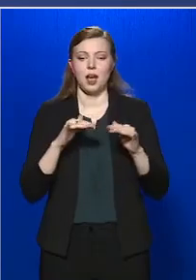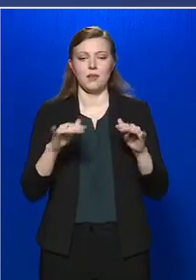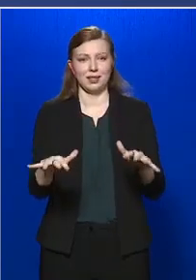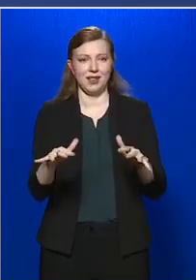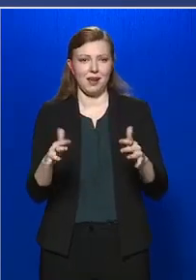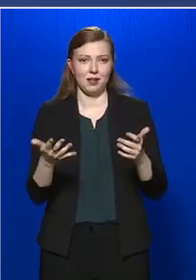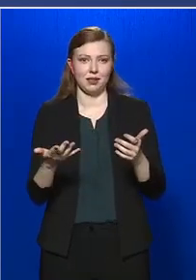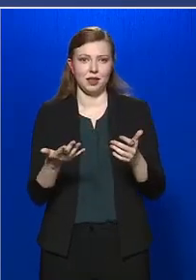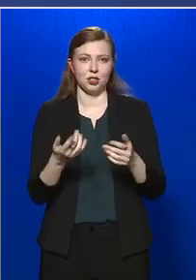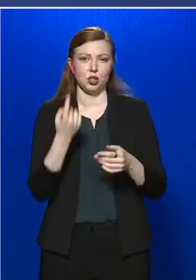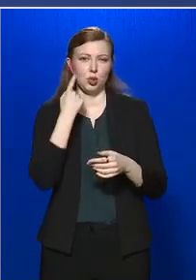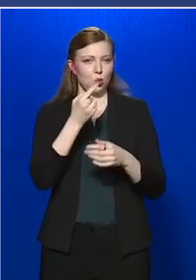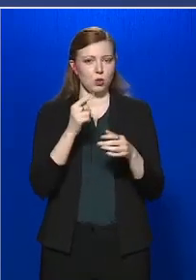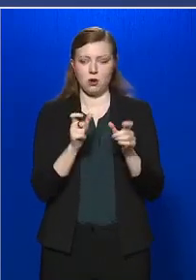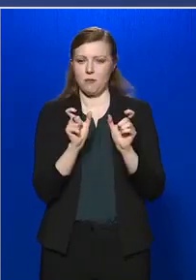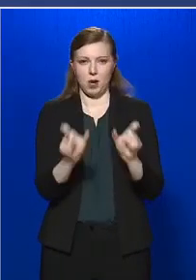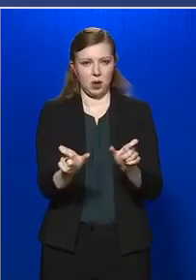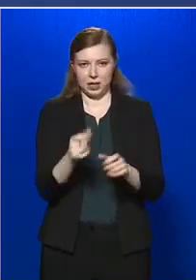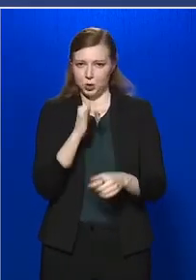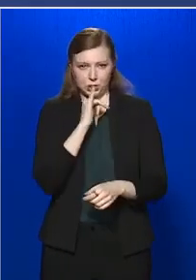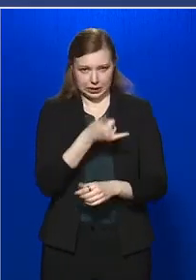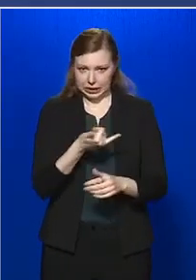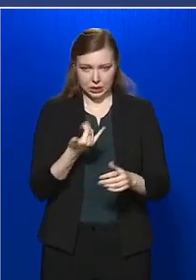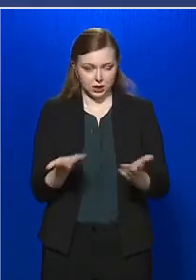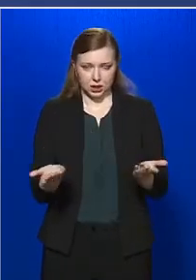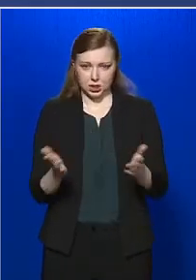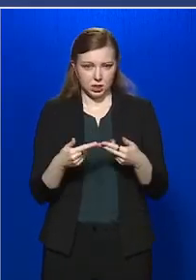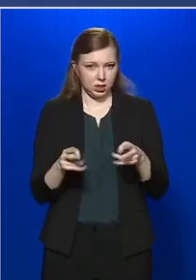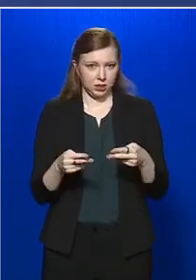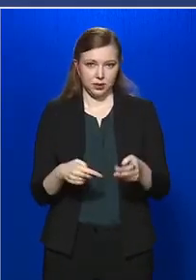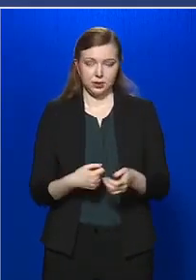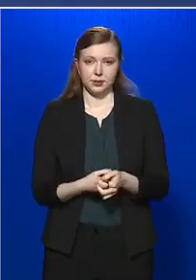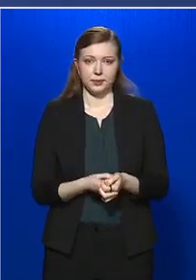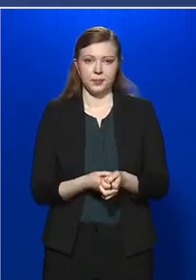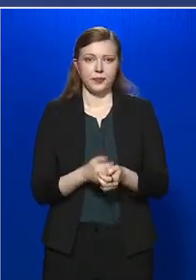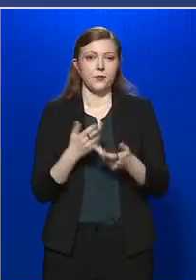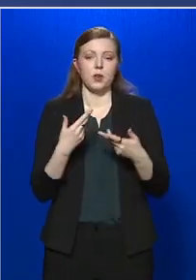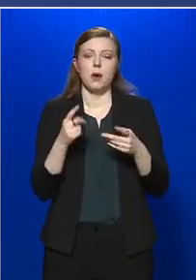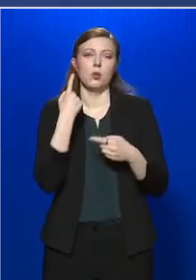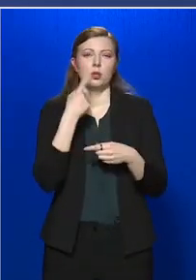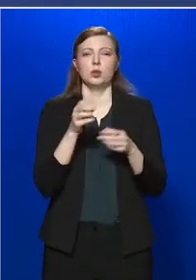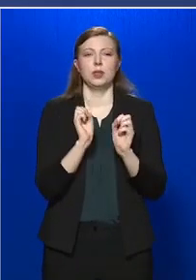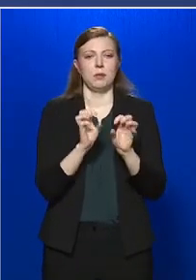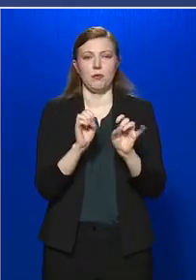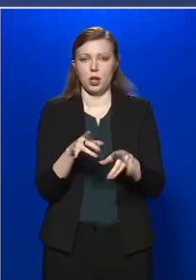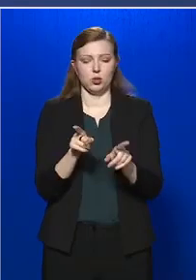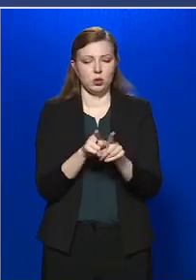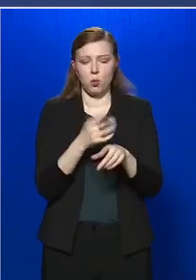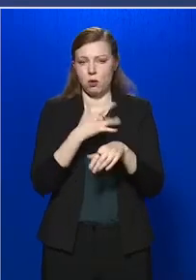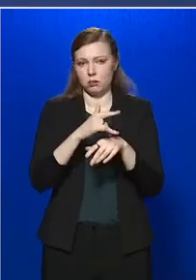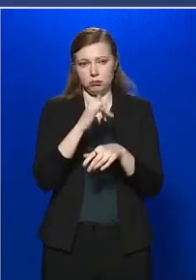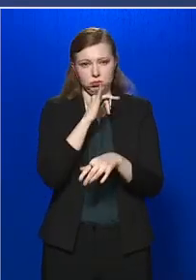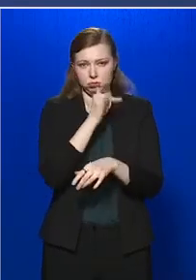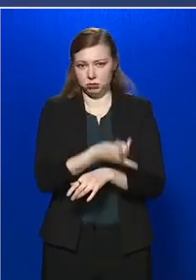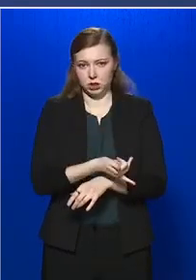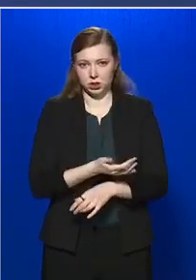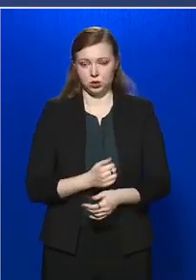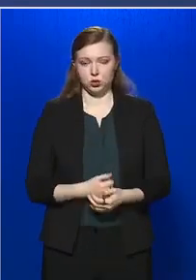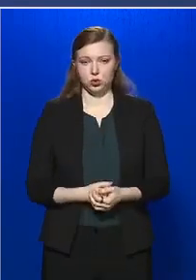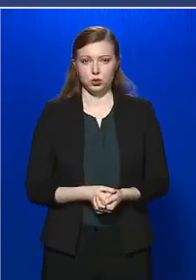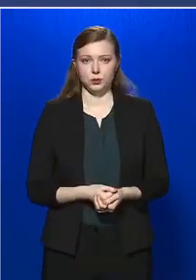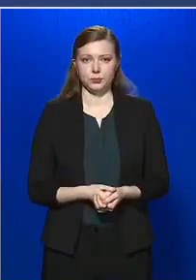terjedését meggátolja, vagy bármilyen szinten befolyásolja. Nyilvánvalóan